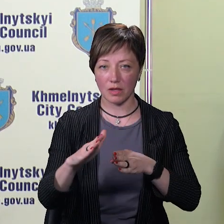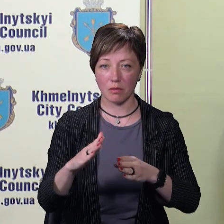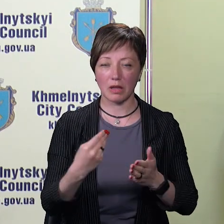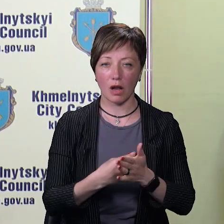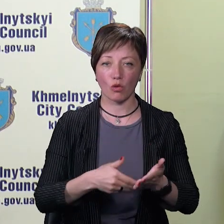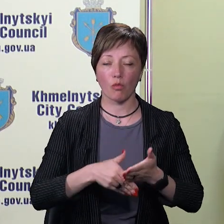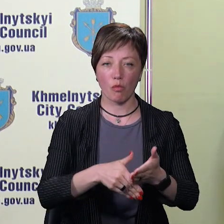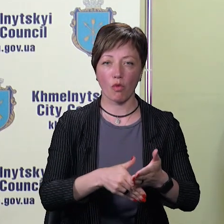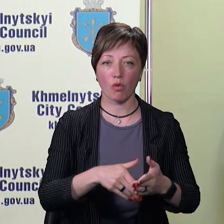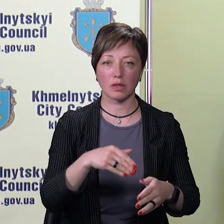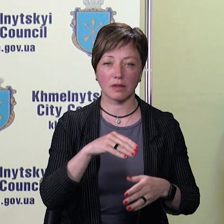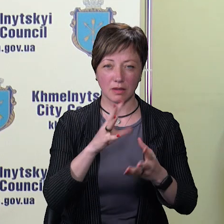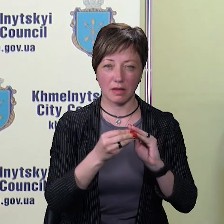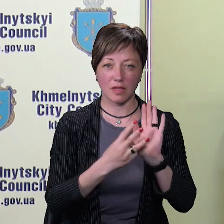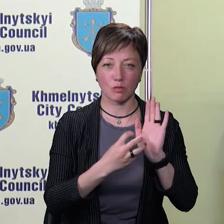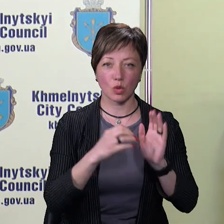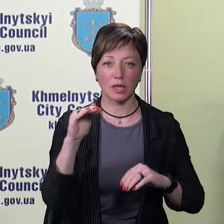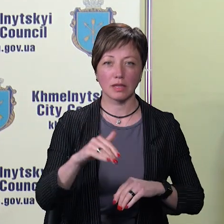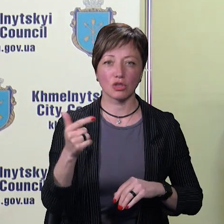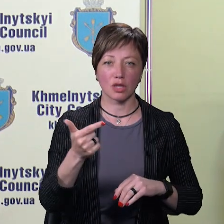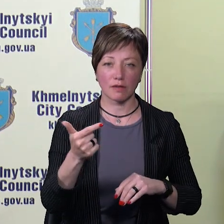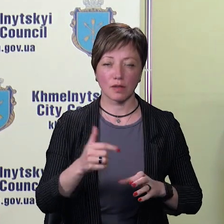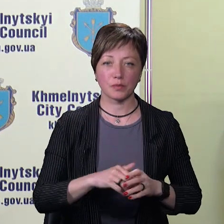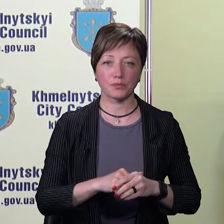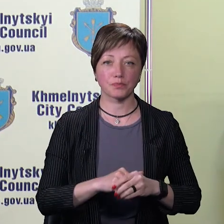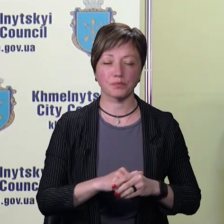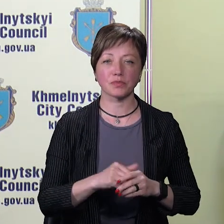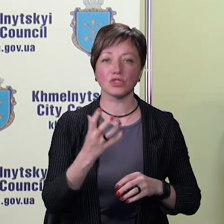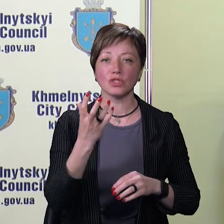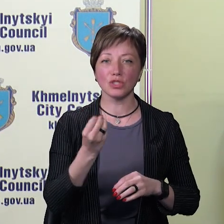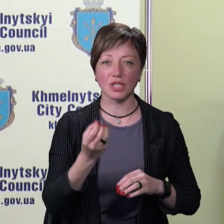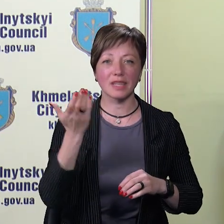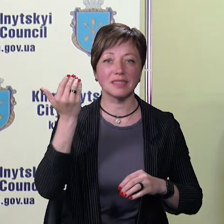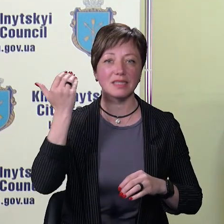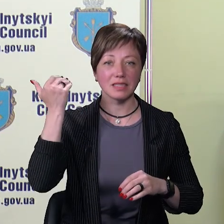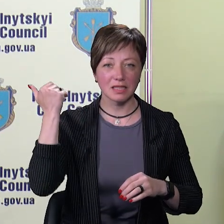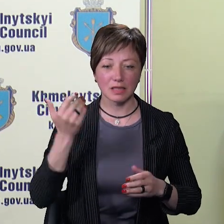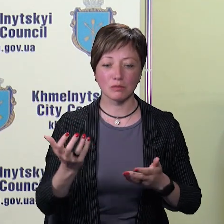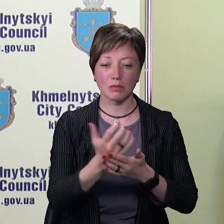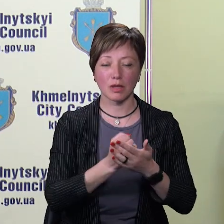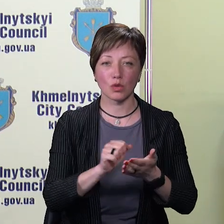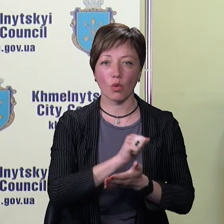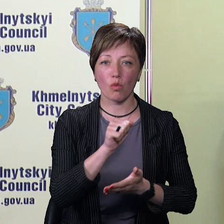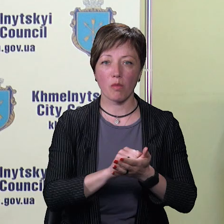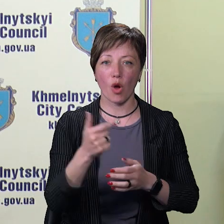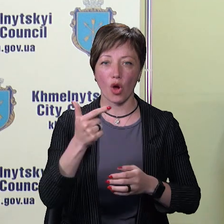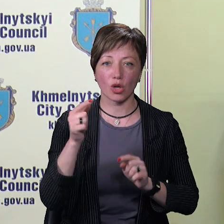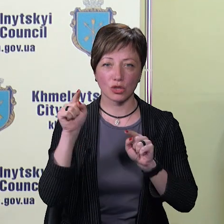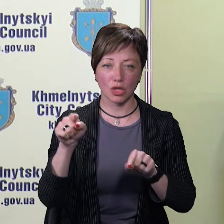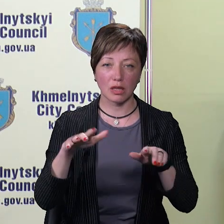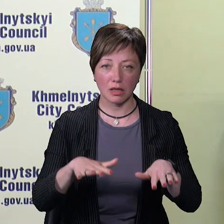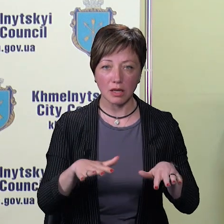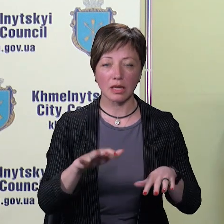матеріальну допомогу на майже 800 тисяч гривень. Це ще ті, які дозбирали документи по гречанах,